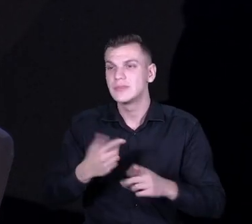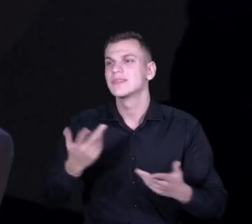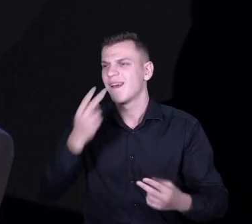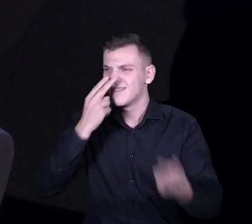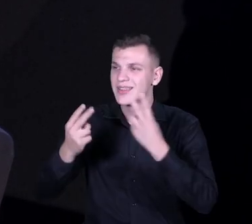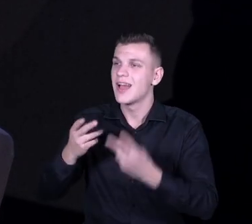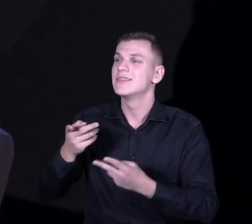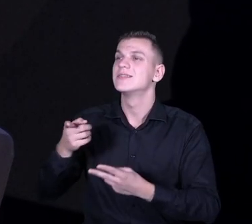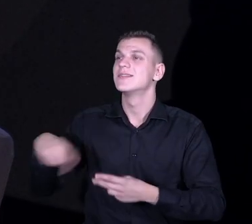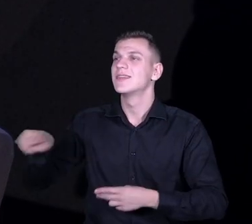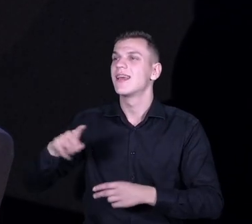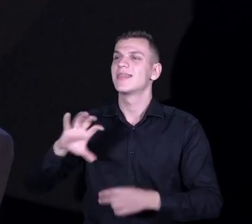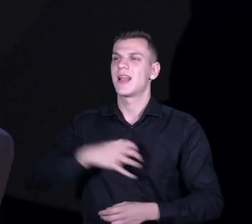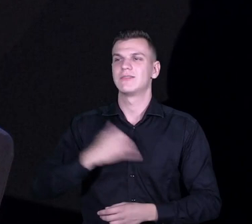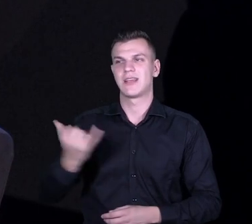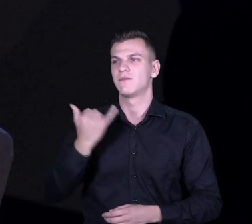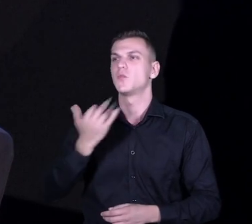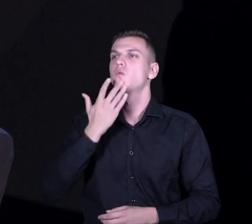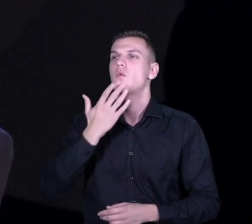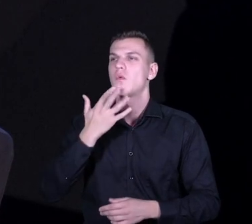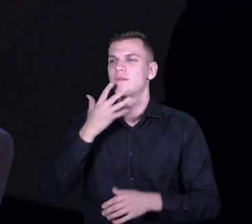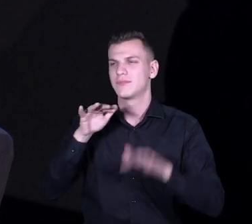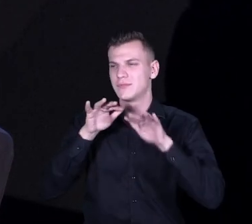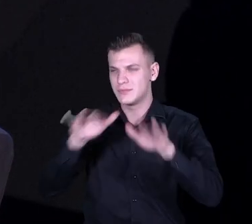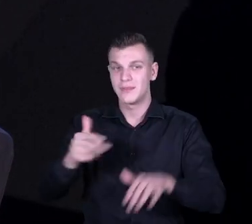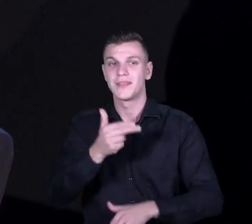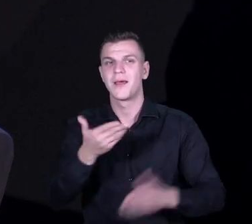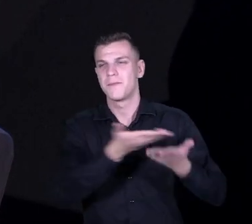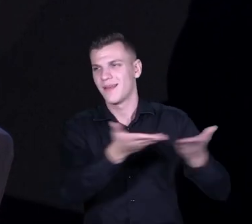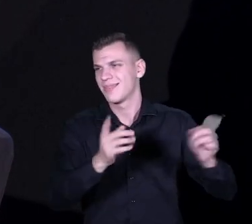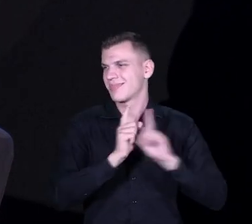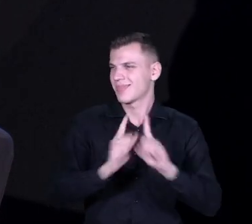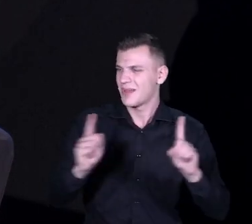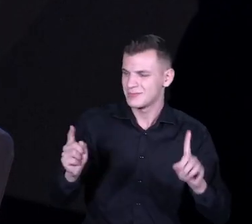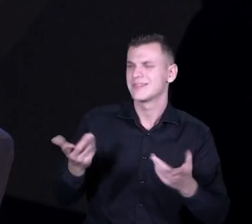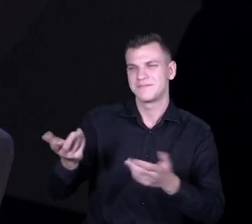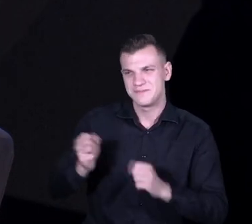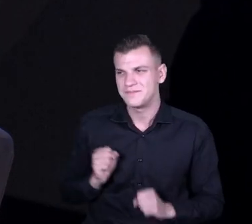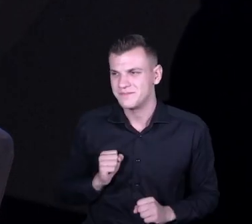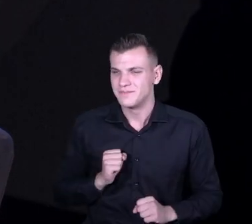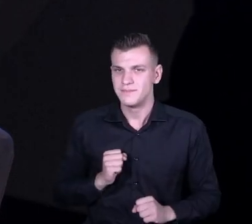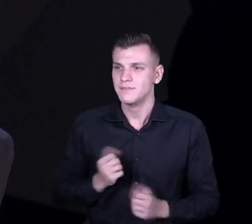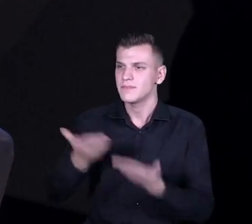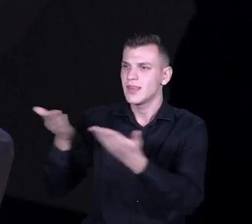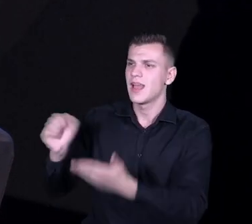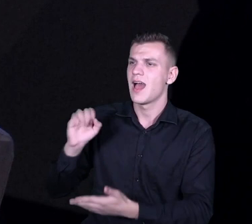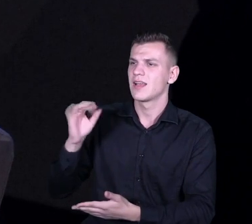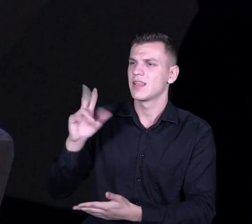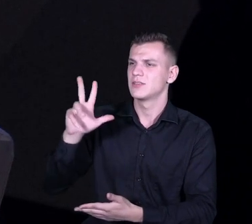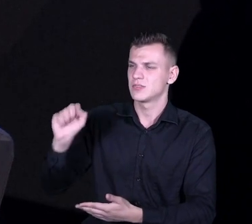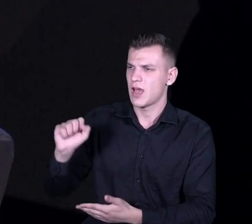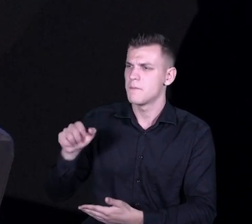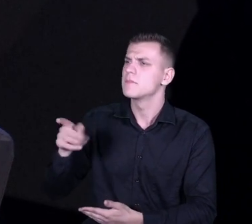nauczycielach. Także to te raporcie walucyjne też to było, do którego wracam już co chwila. Agnieszko, do ciebie mam pytanie,